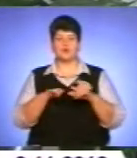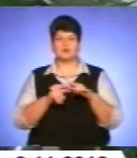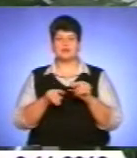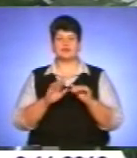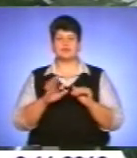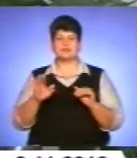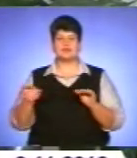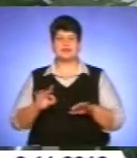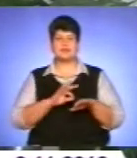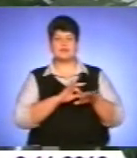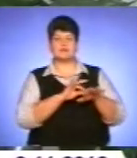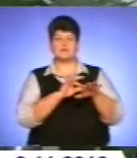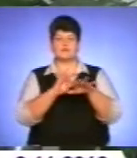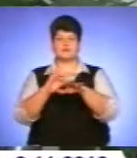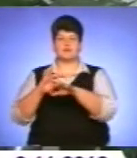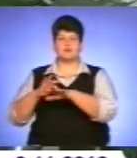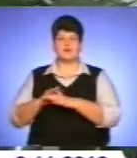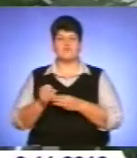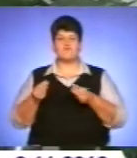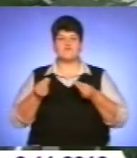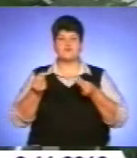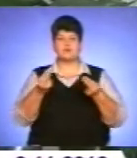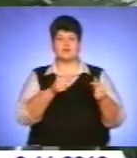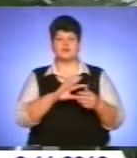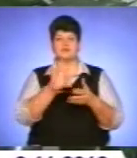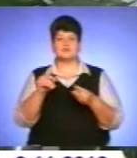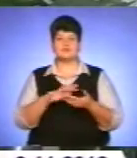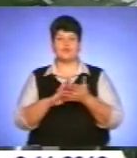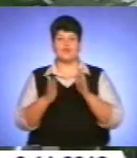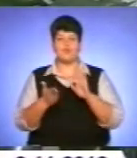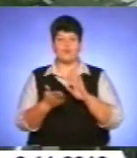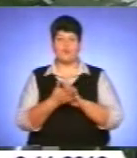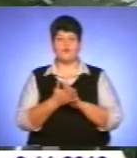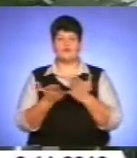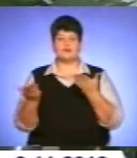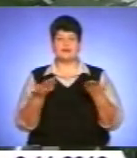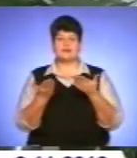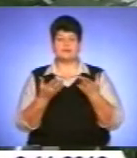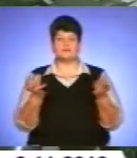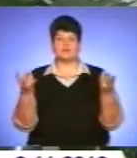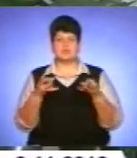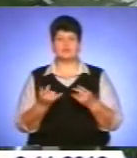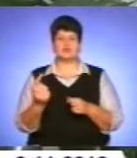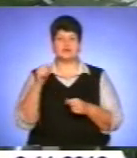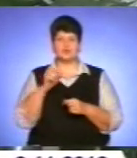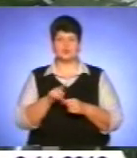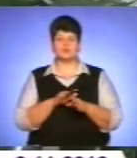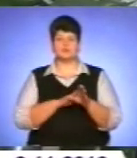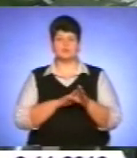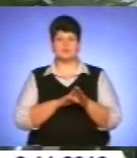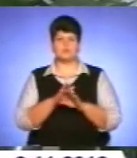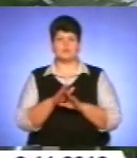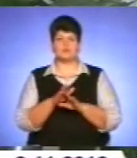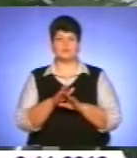і ведемо їх, виплачуючи всі умови, які потрібні для того, щоб повноцінно